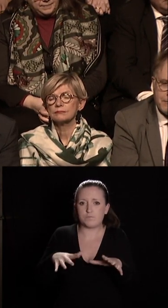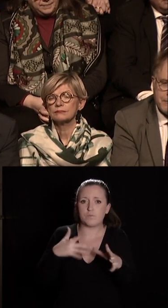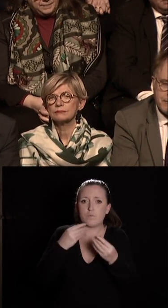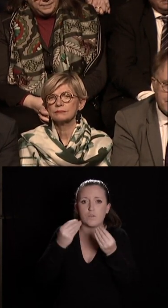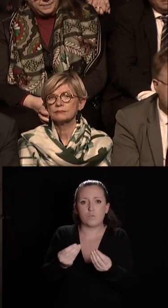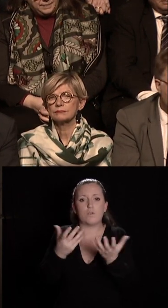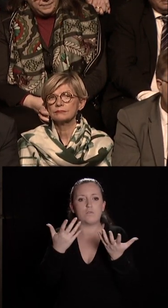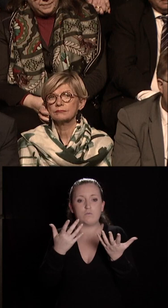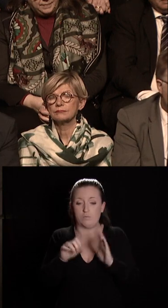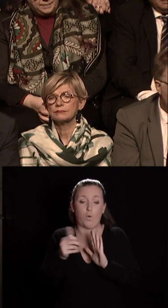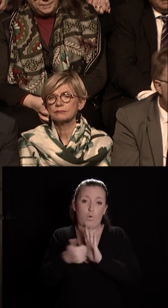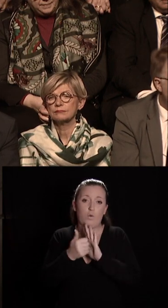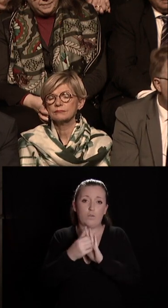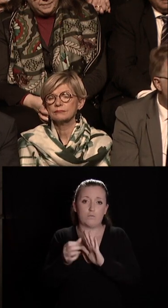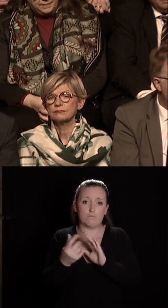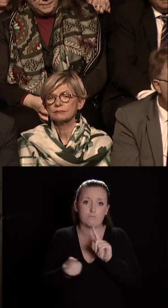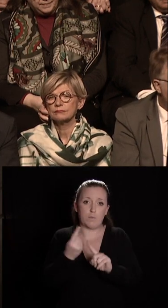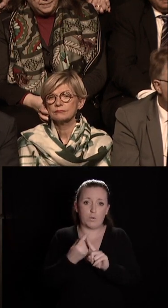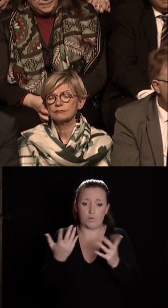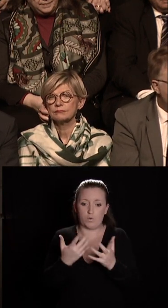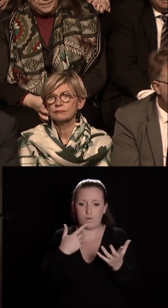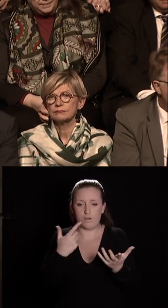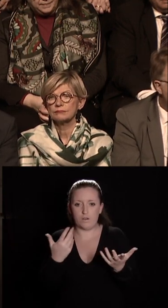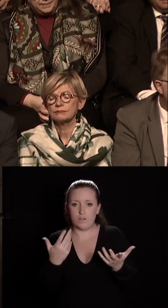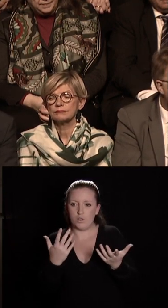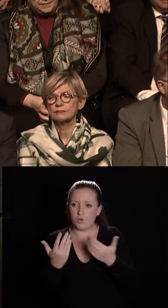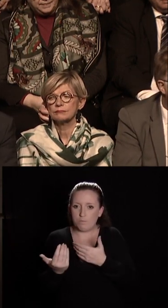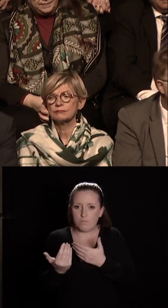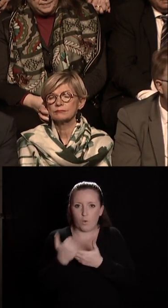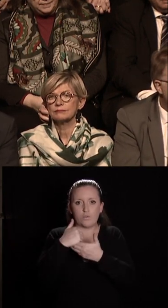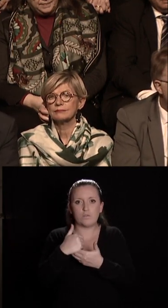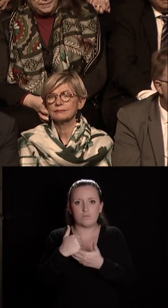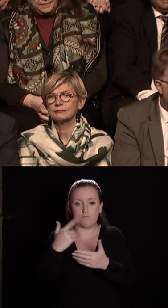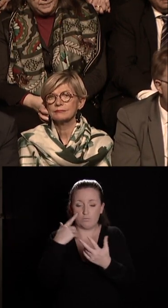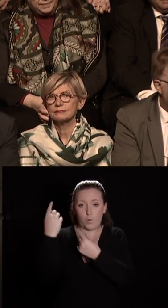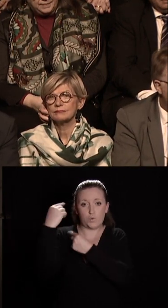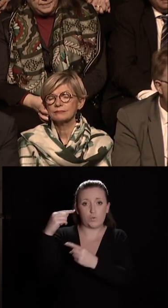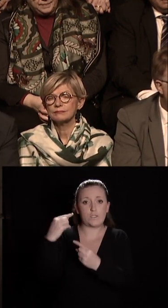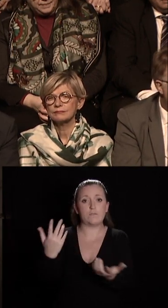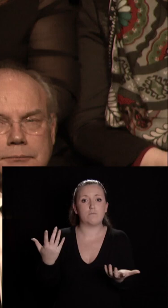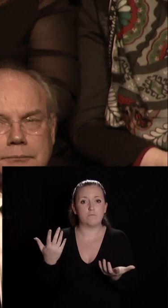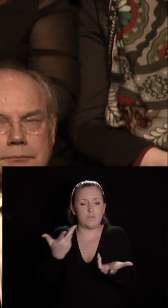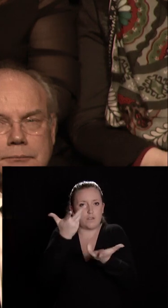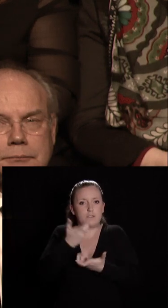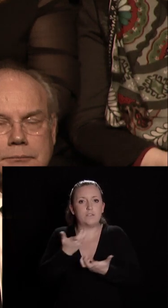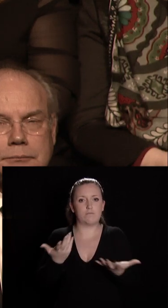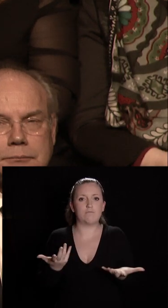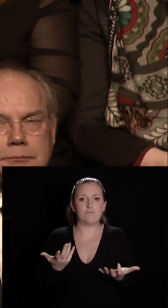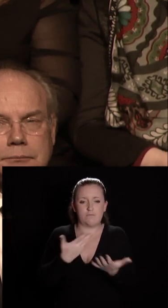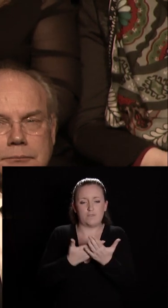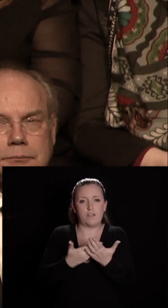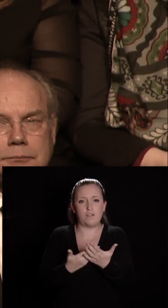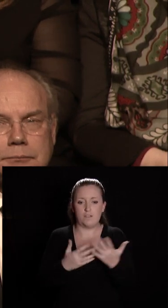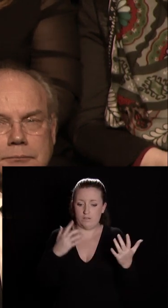rôle principal et je le dis pour tout le monde de porte d'entrée de porte d'entrée du tourisme dans notre grande région. Nous sommes